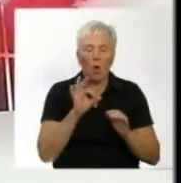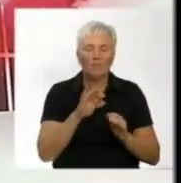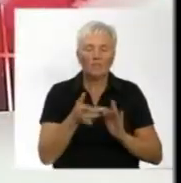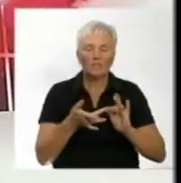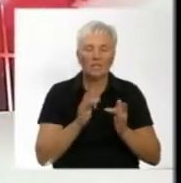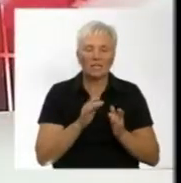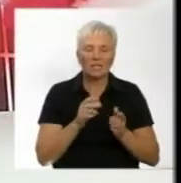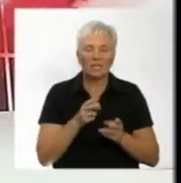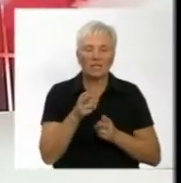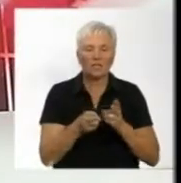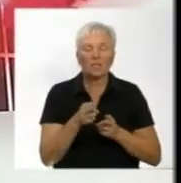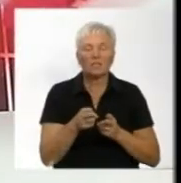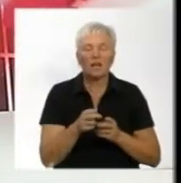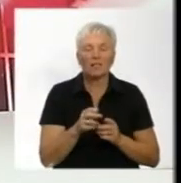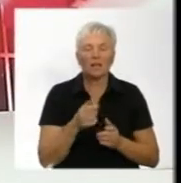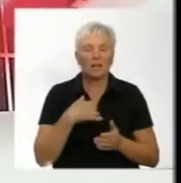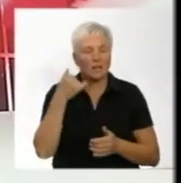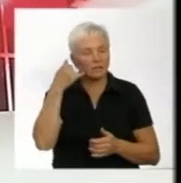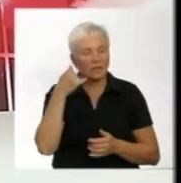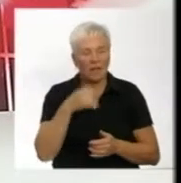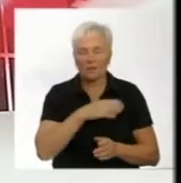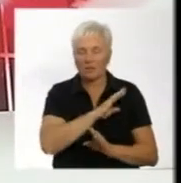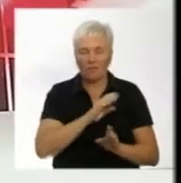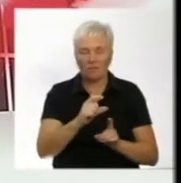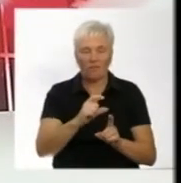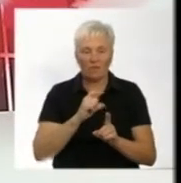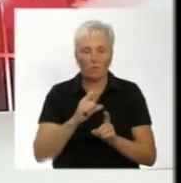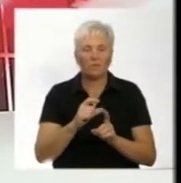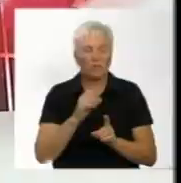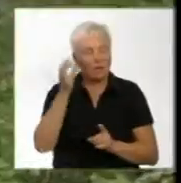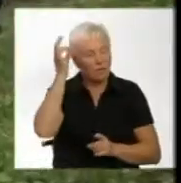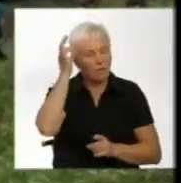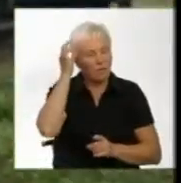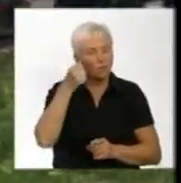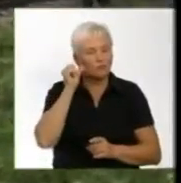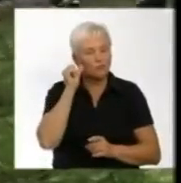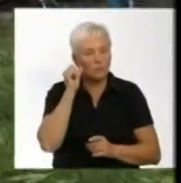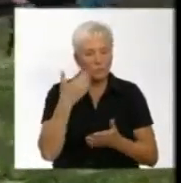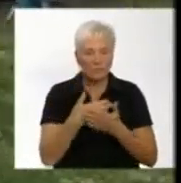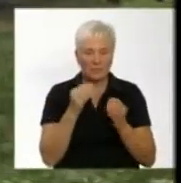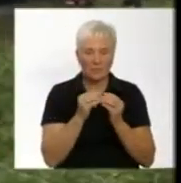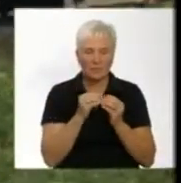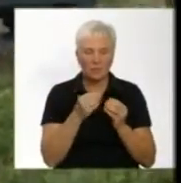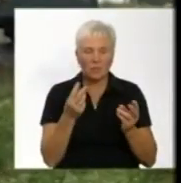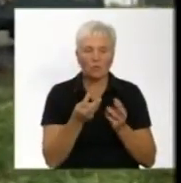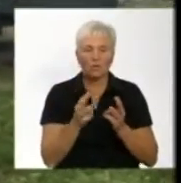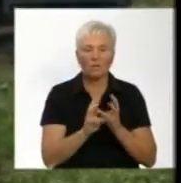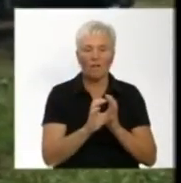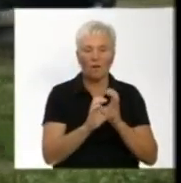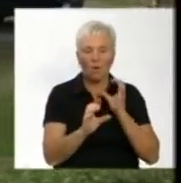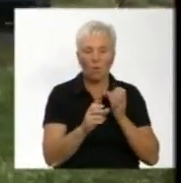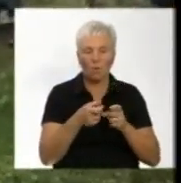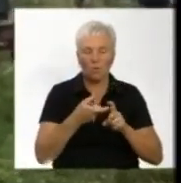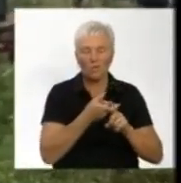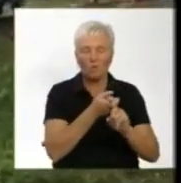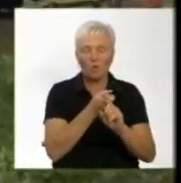На наші дзвінки у прес-службі не відповідають. Нагадаю, вчора близько 10 ранку загорівся вагон потяга Койзата